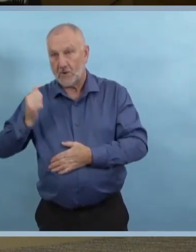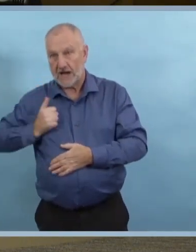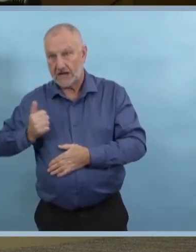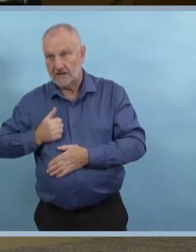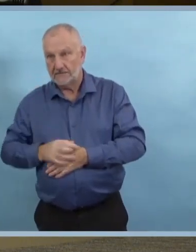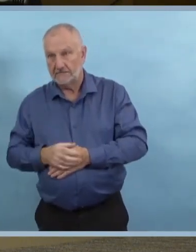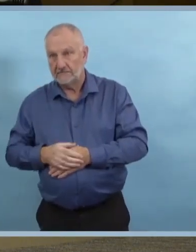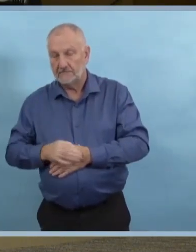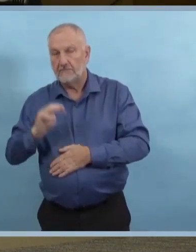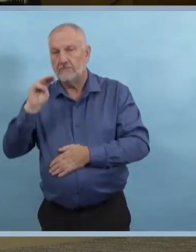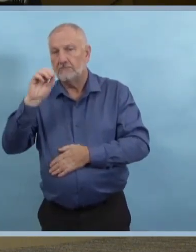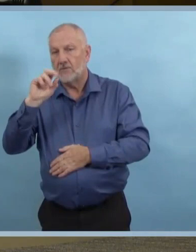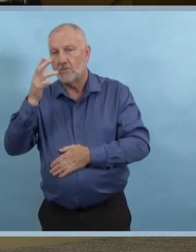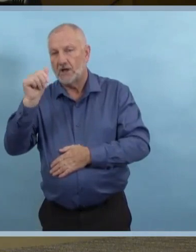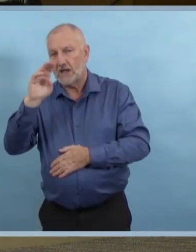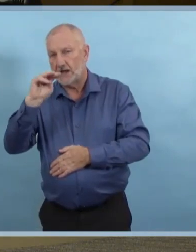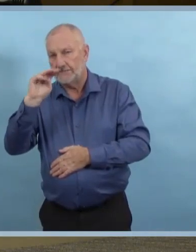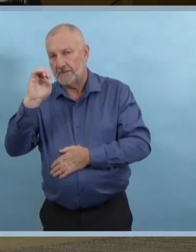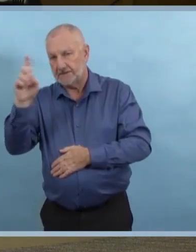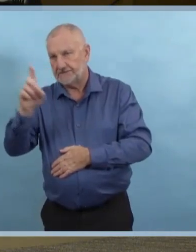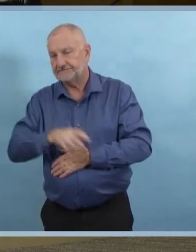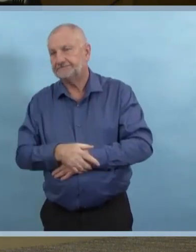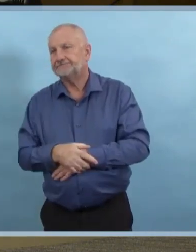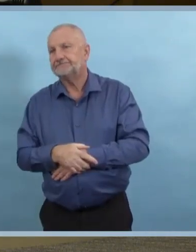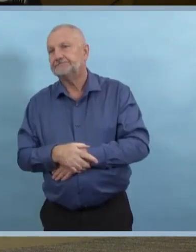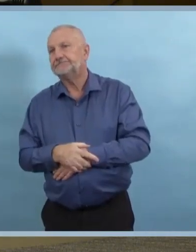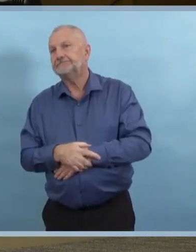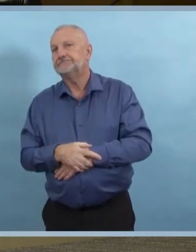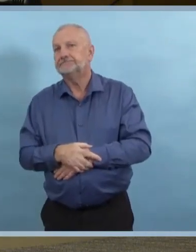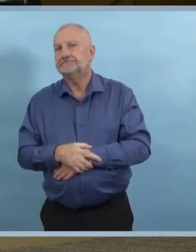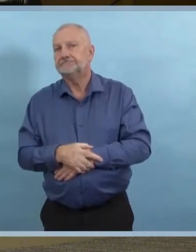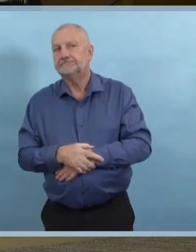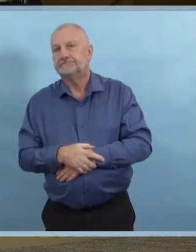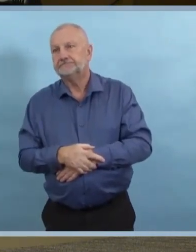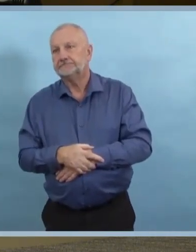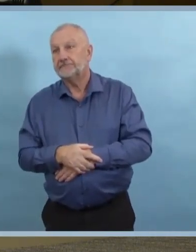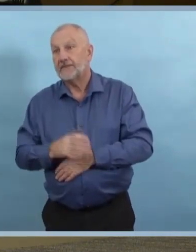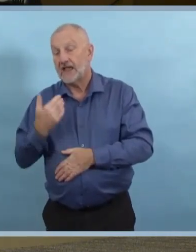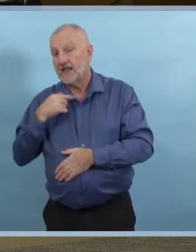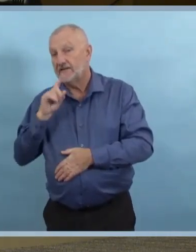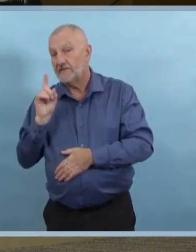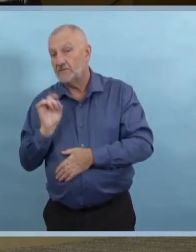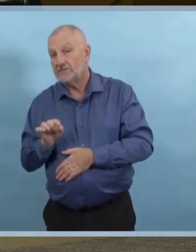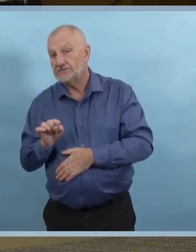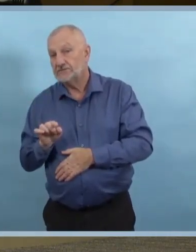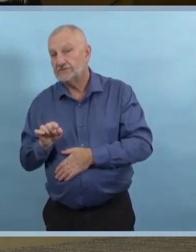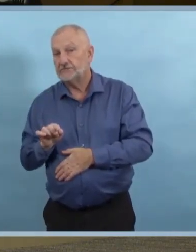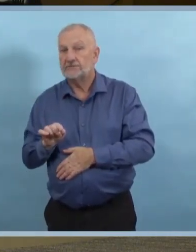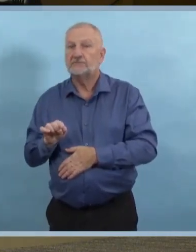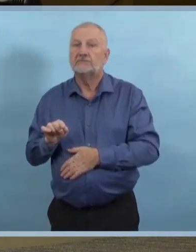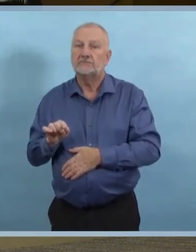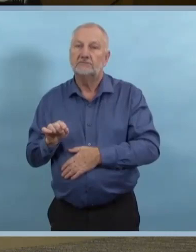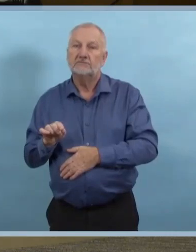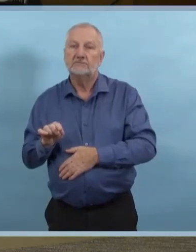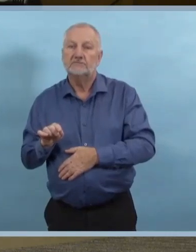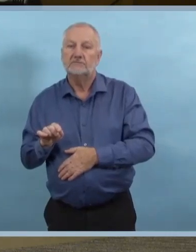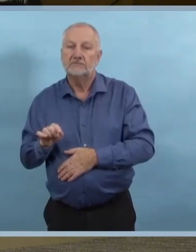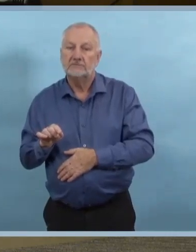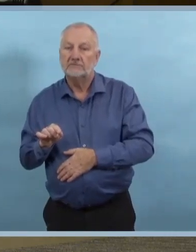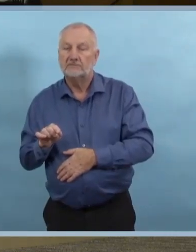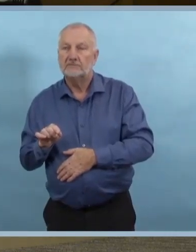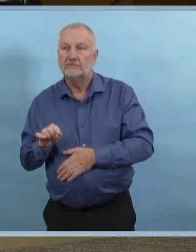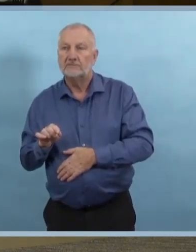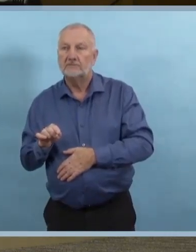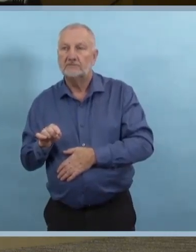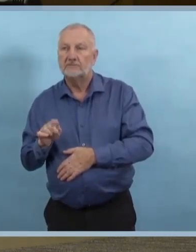Question pour la NET. Vous avez parlé de problèmes concernant l'équipement de protection individuelle à Saint-Boniface.